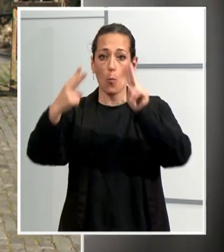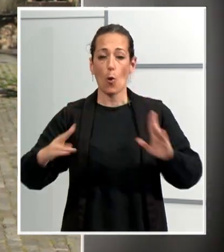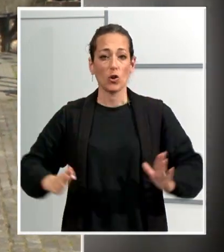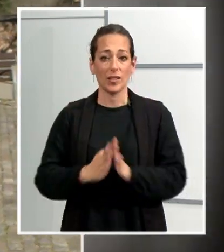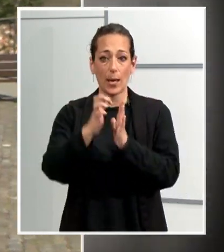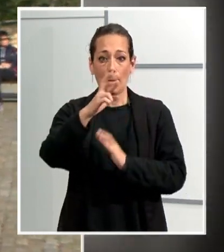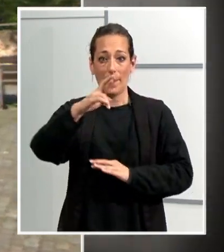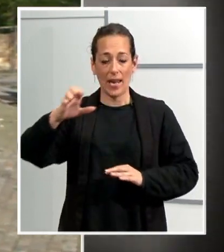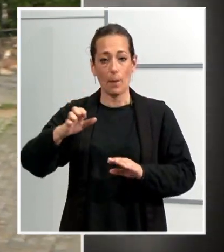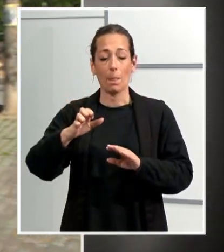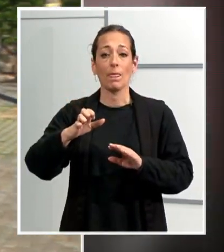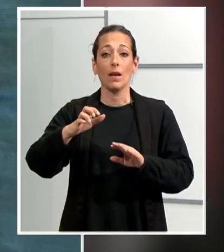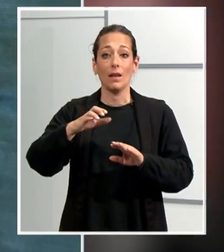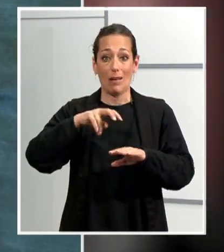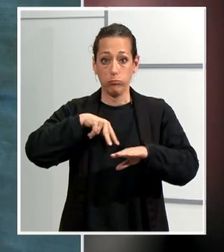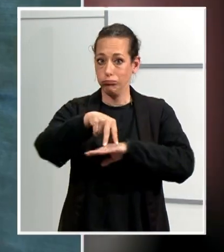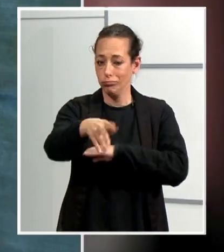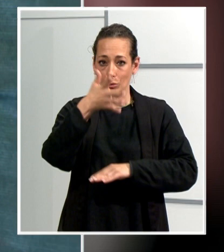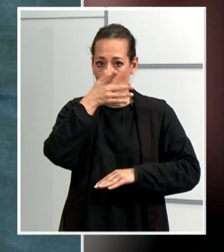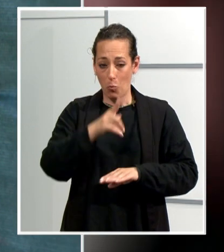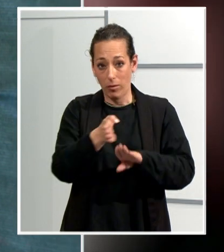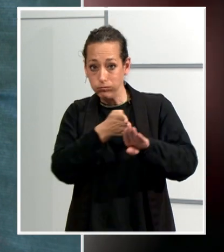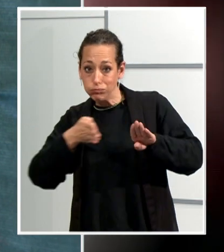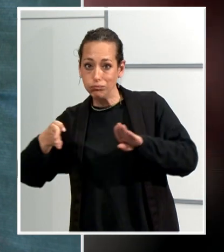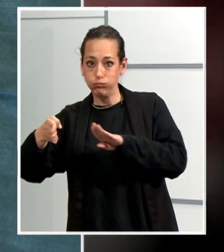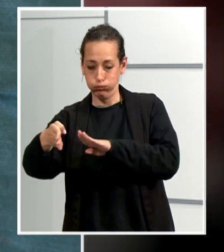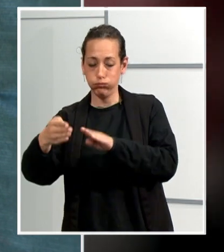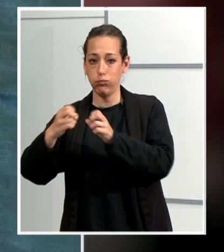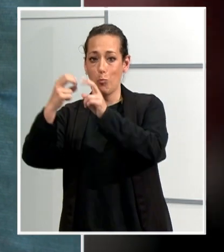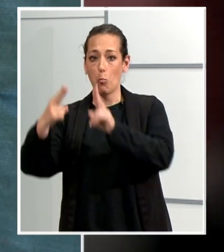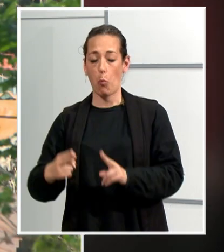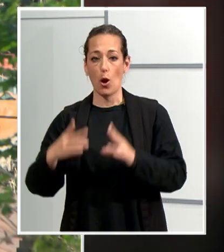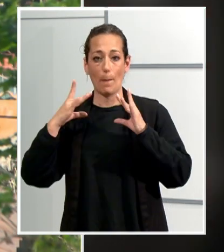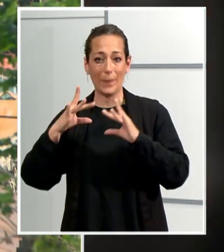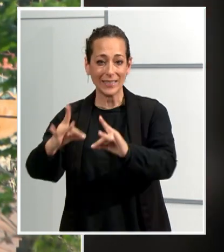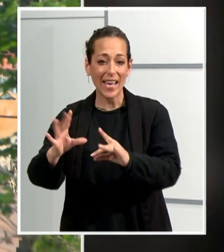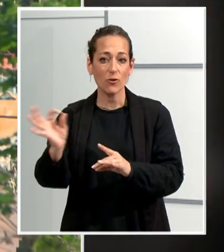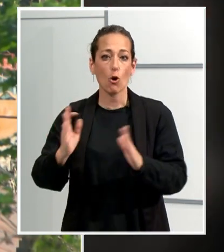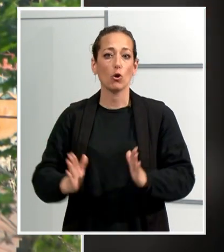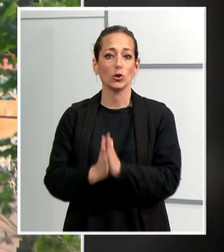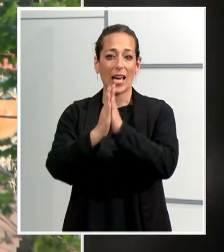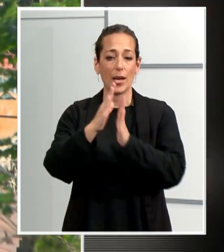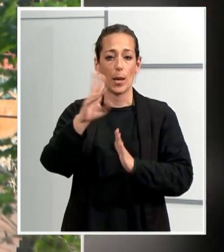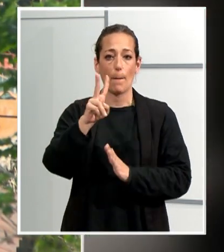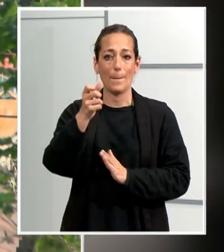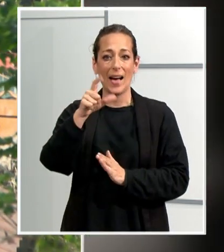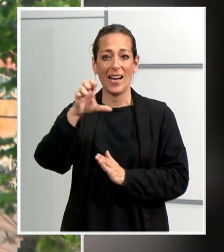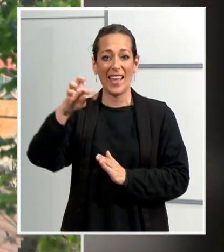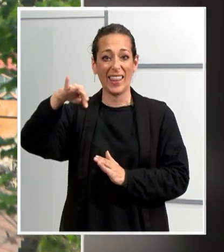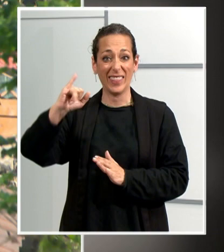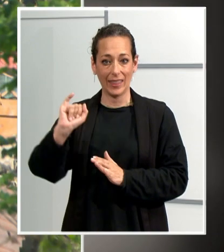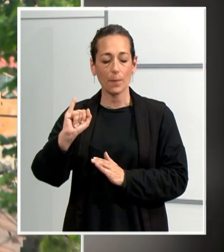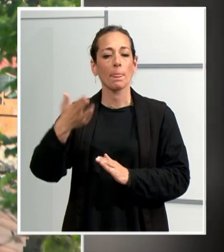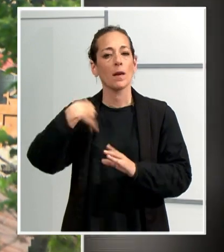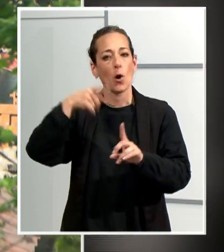recorregut alternatiu, els vianants han d'utilitzar el pont del passeig o la passera de Sant Valentí. Les obres consisteixen en la consolidació estructural